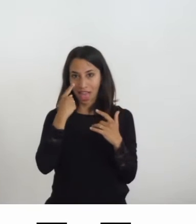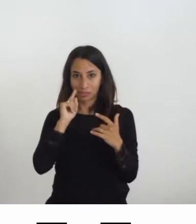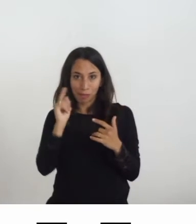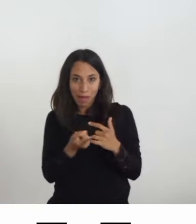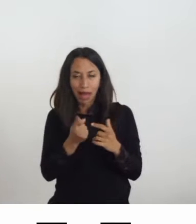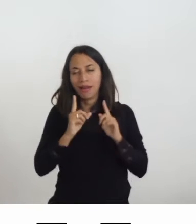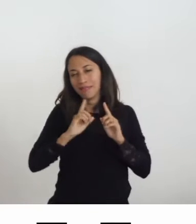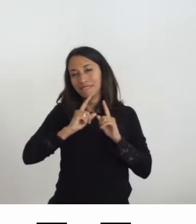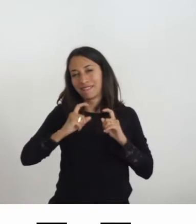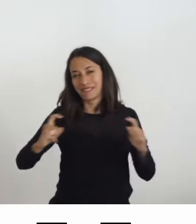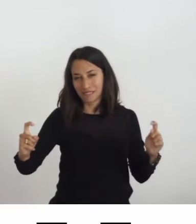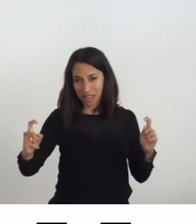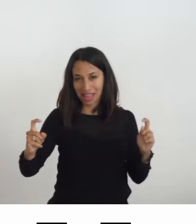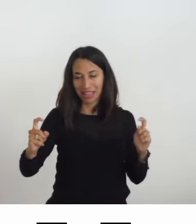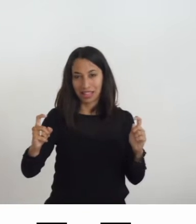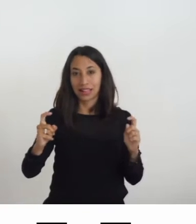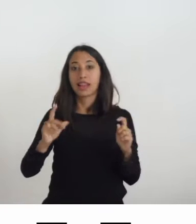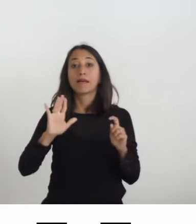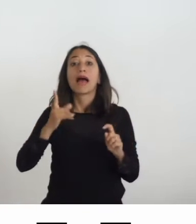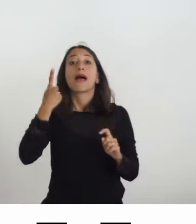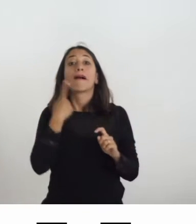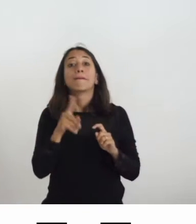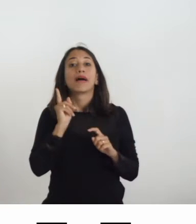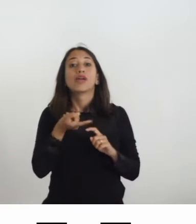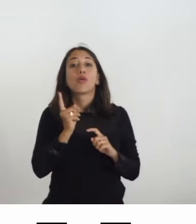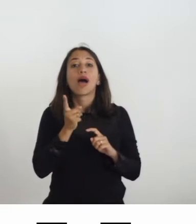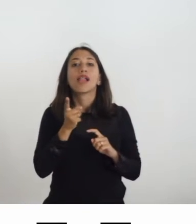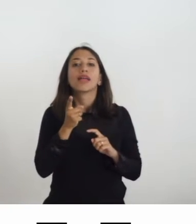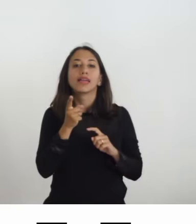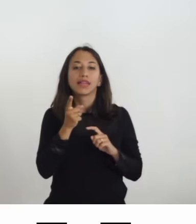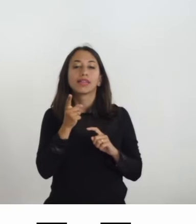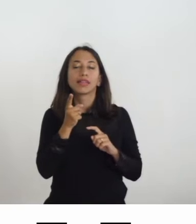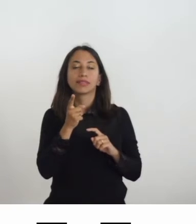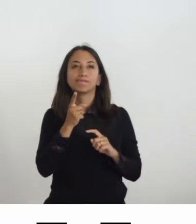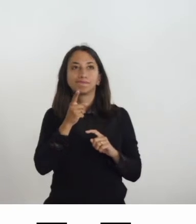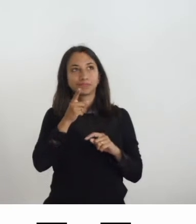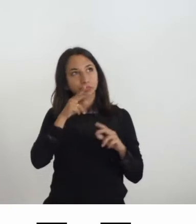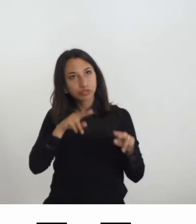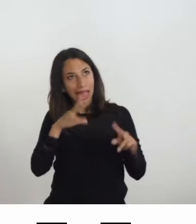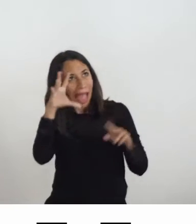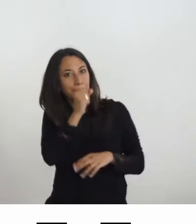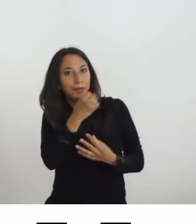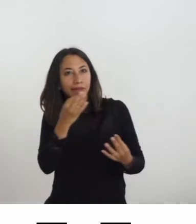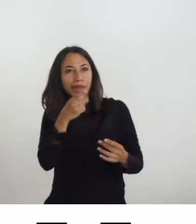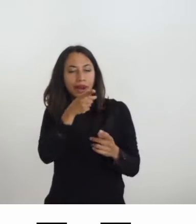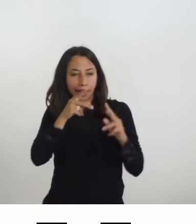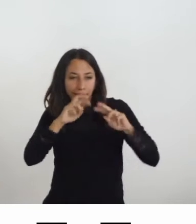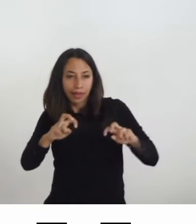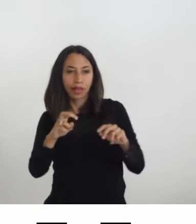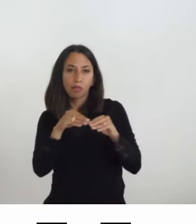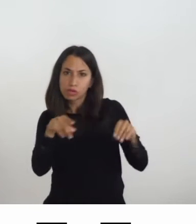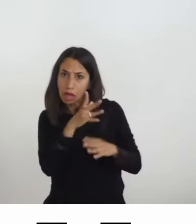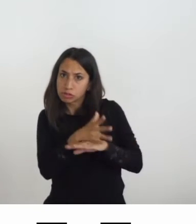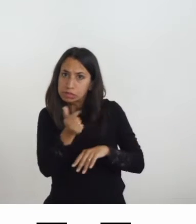così via. Quindi per rilevare il fatto che un museo sia o meno accessibile gli strumenti